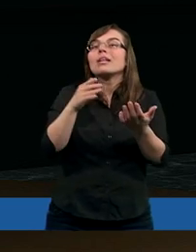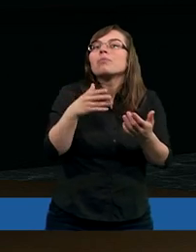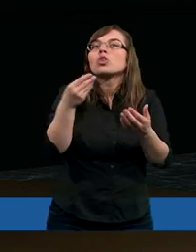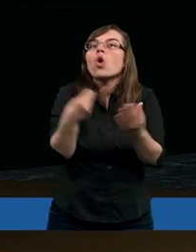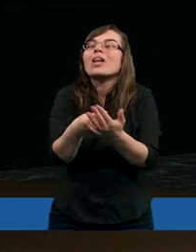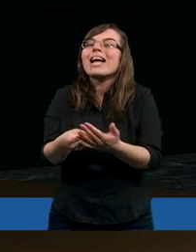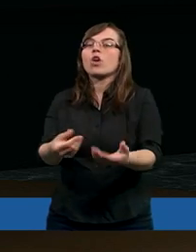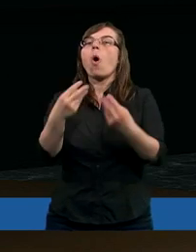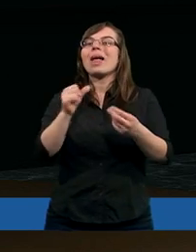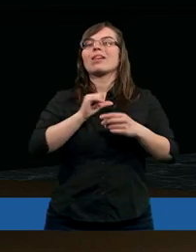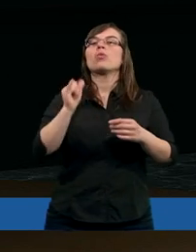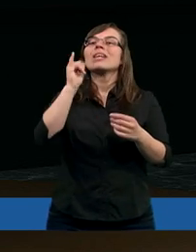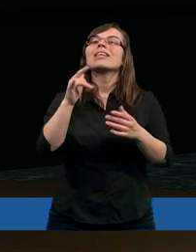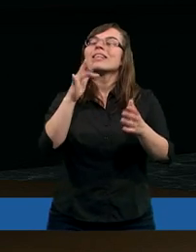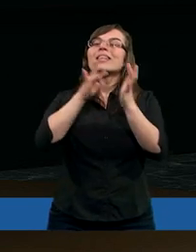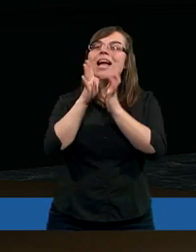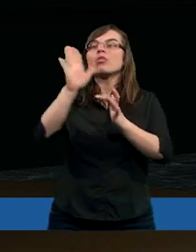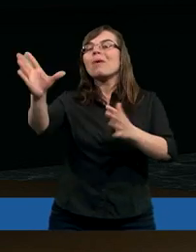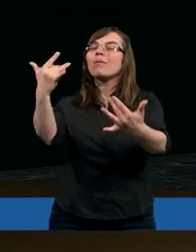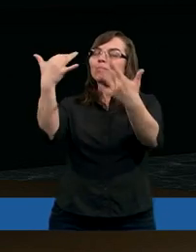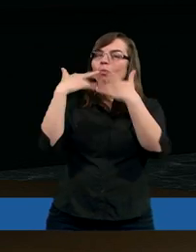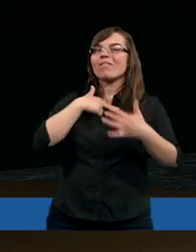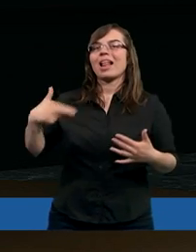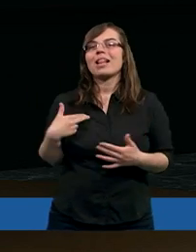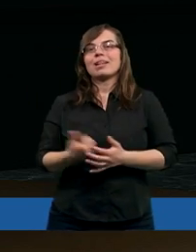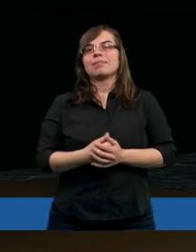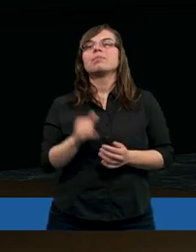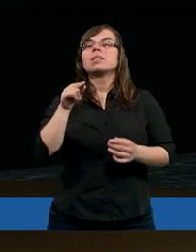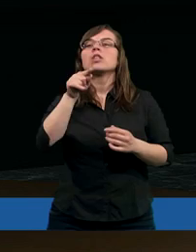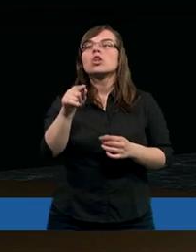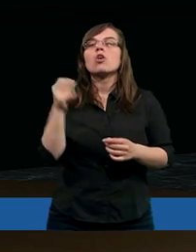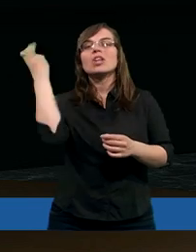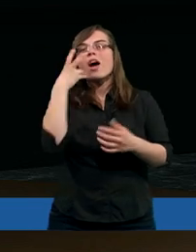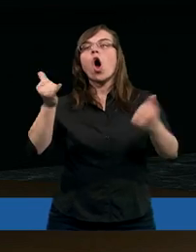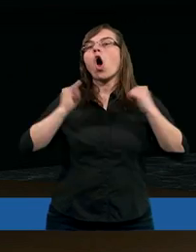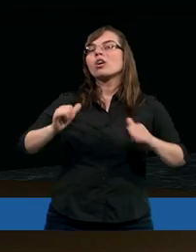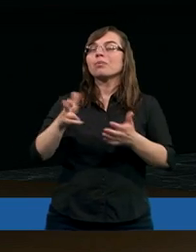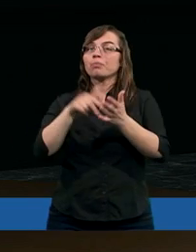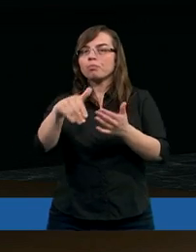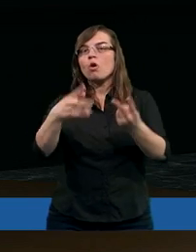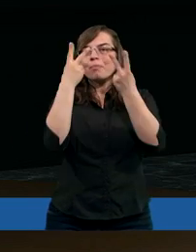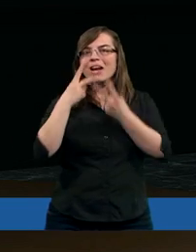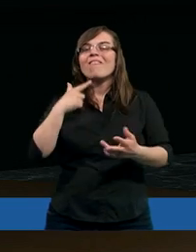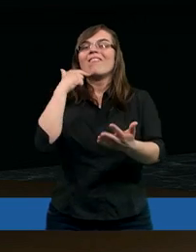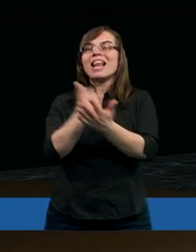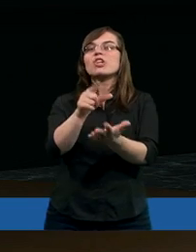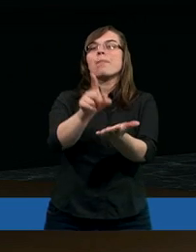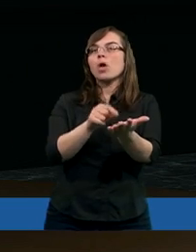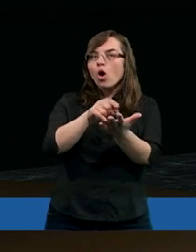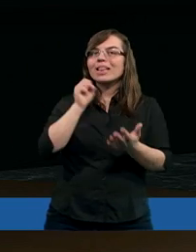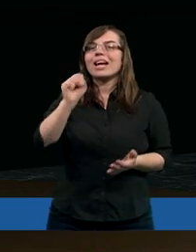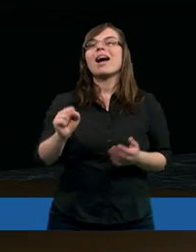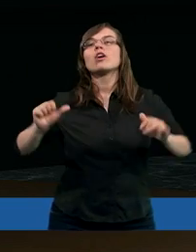zmieniały. Chrystus go zmieniał. I co ciekawe, tutaj to przesłanie, które możemy przeczytać właśnie w liście Piotra,